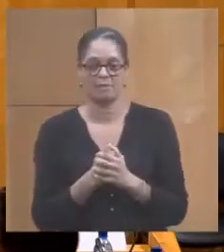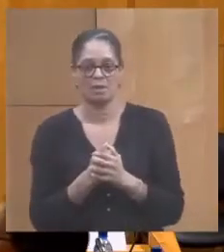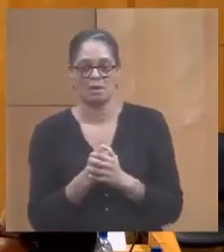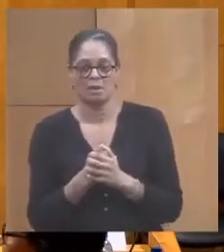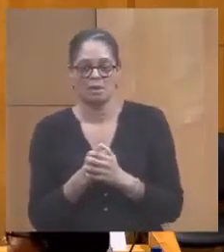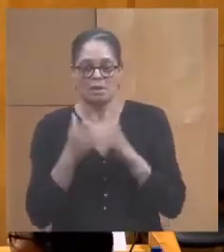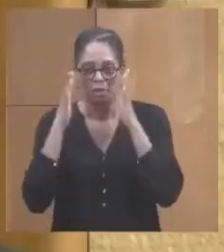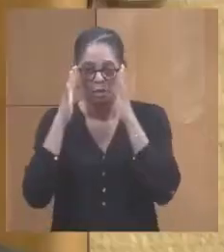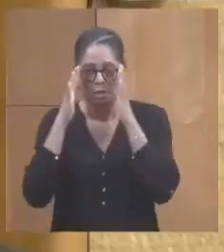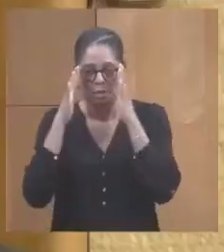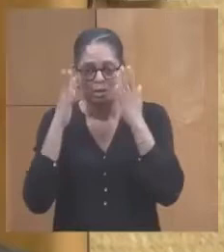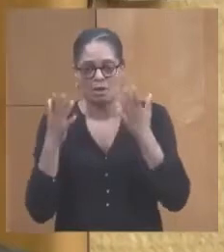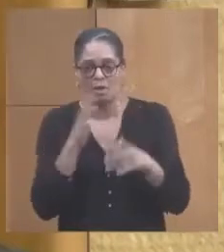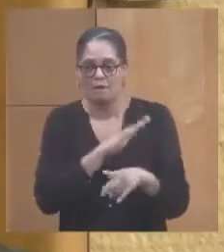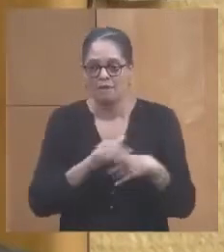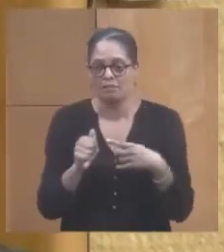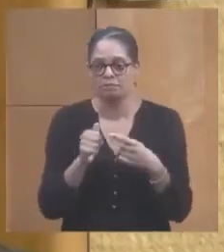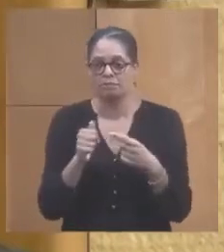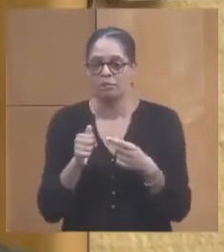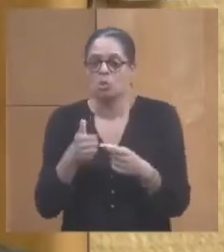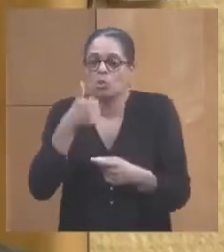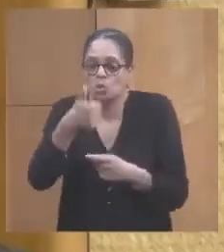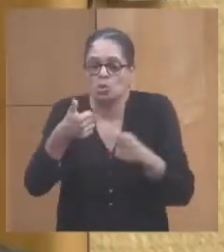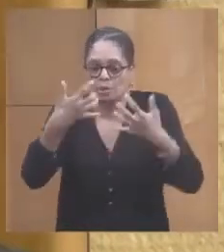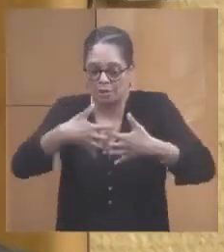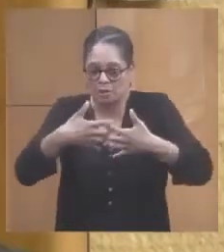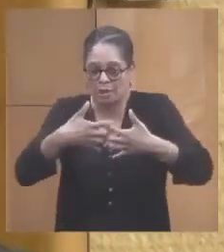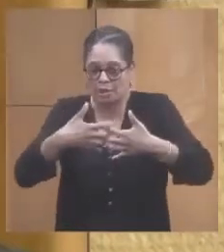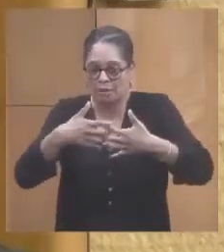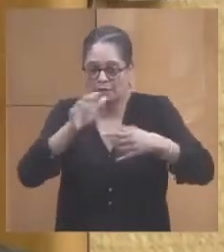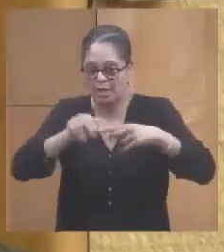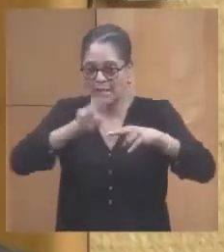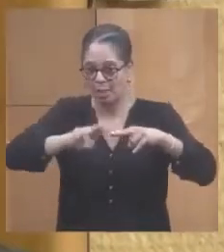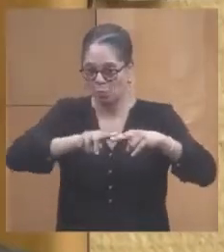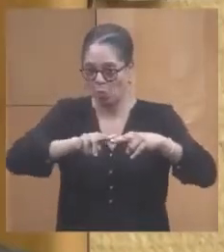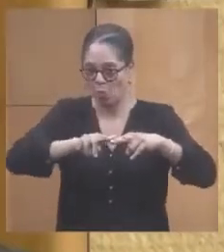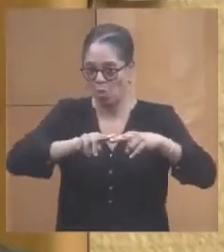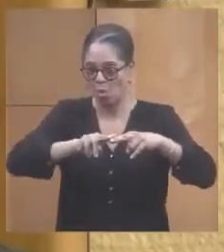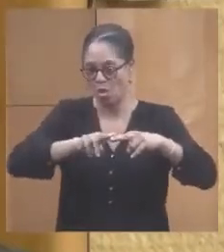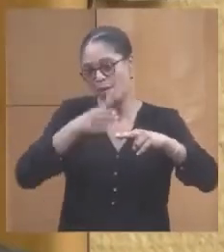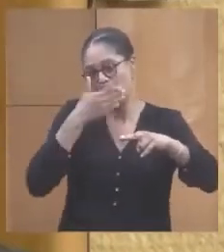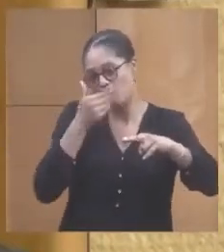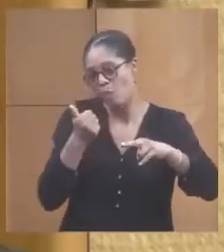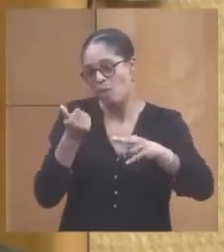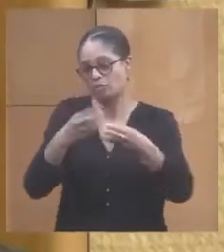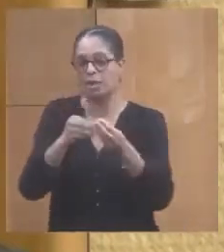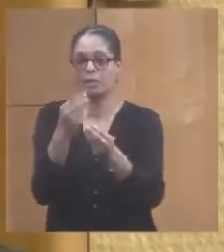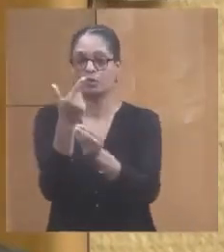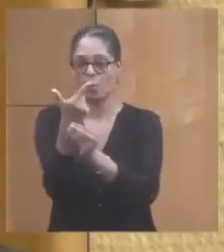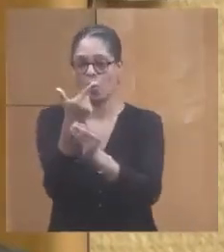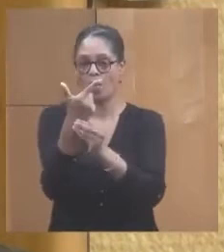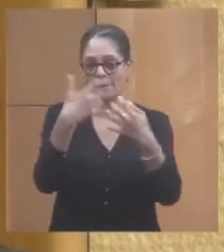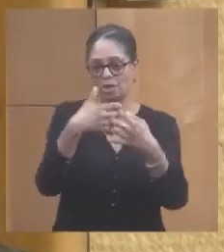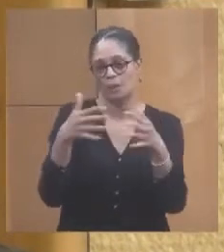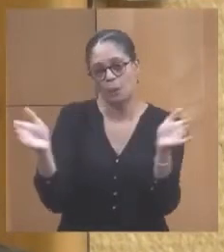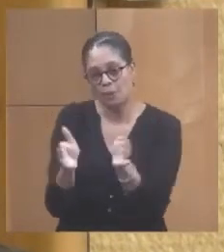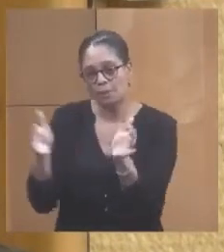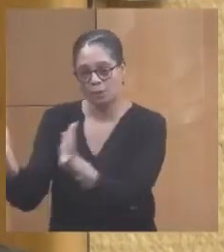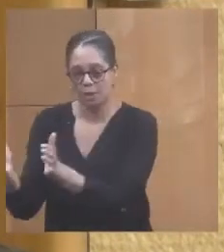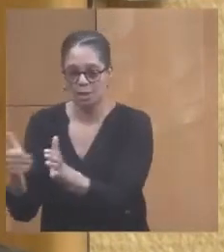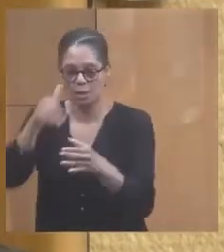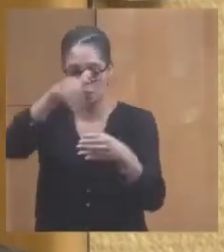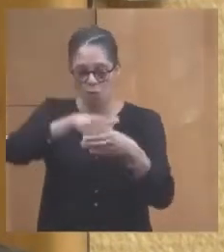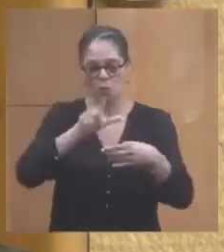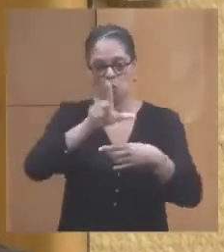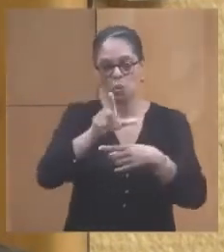où la mise en place, au lieu de remettre en place une machine, mais de mettre deux machines, donc deux petites machines, d'une capacité chacune